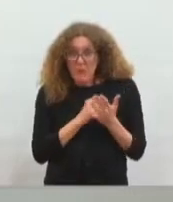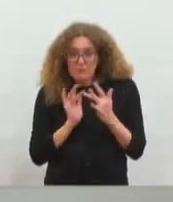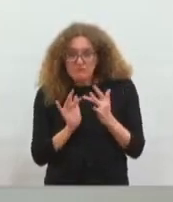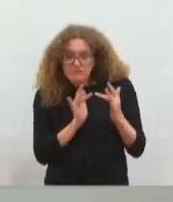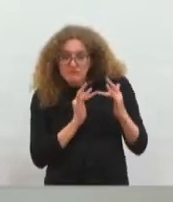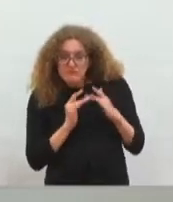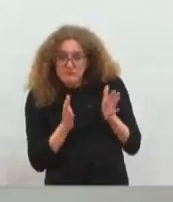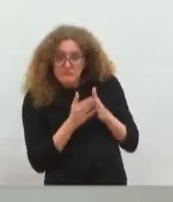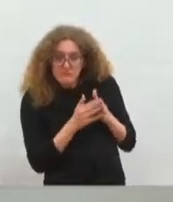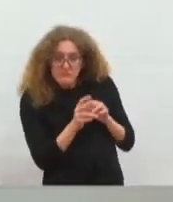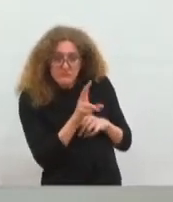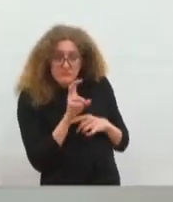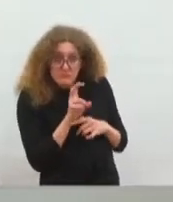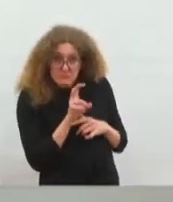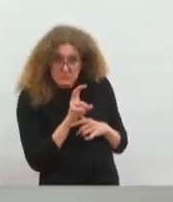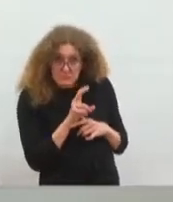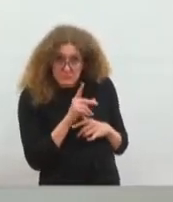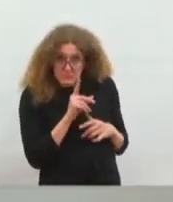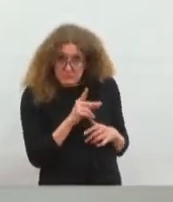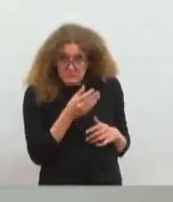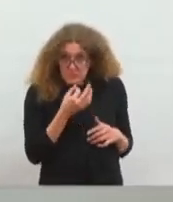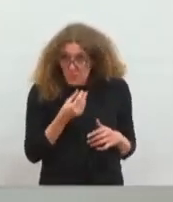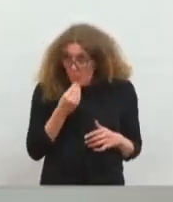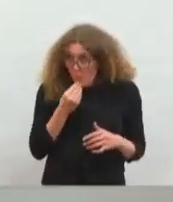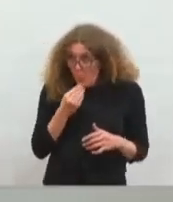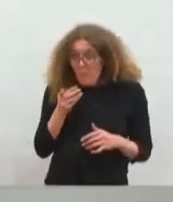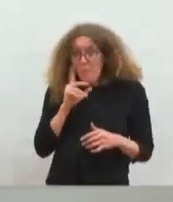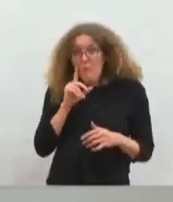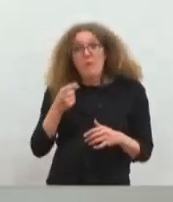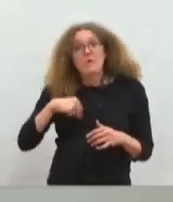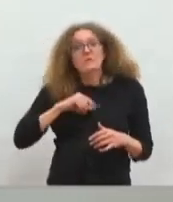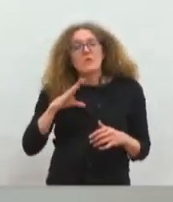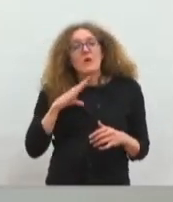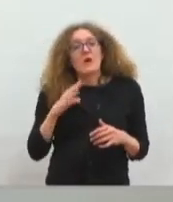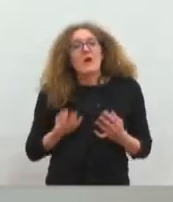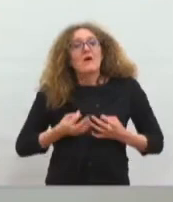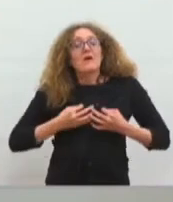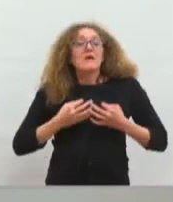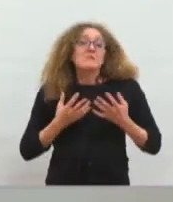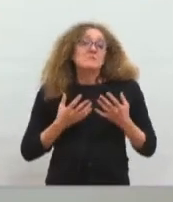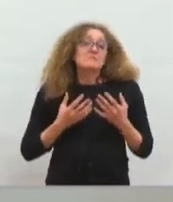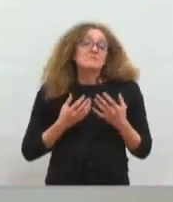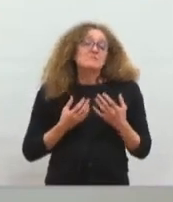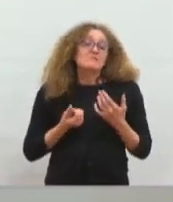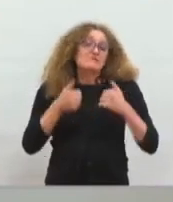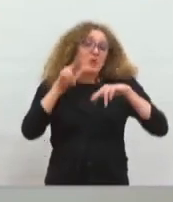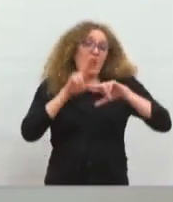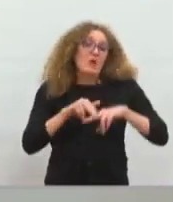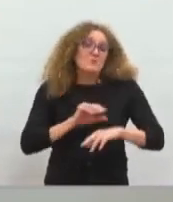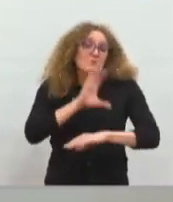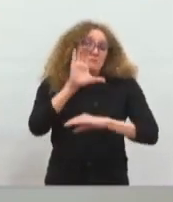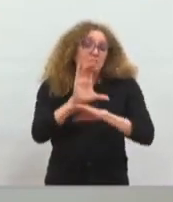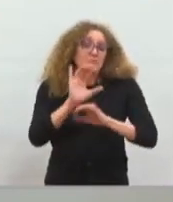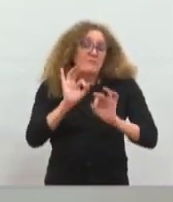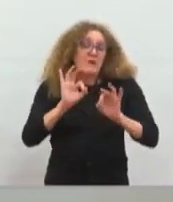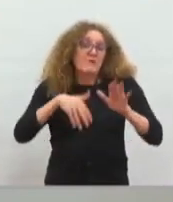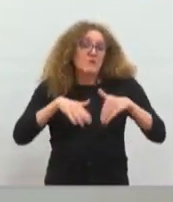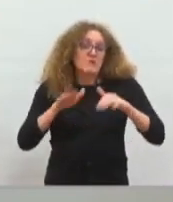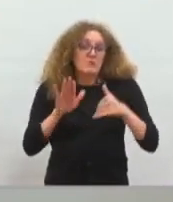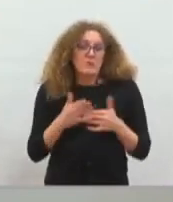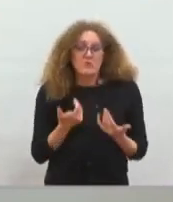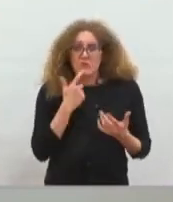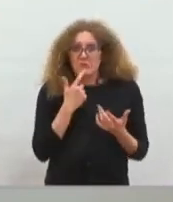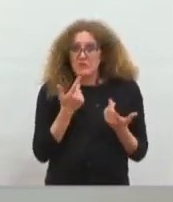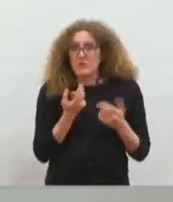du moment où on présente de tels excédents de fonctionnement dans ce dossier. Donc ces risques financiers doivent être anticipés, doivent être